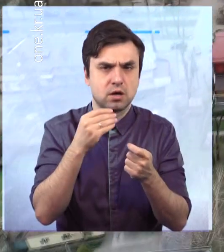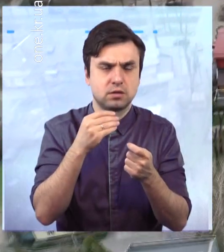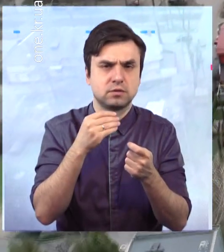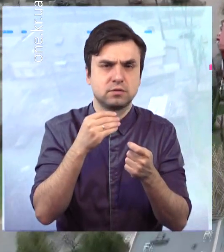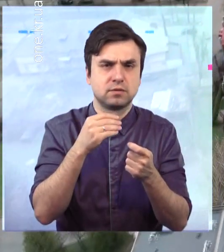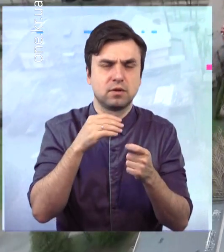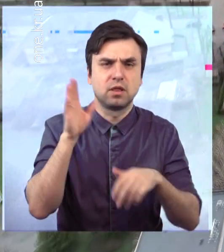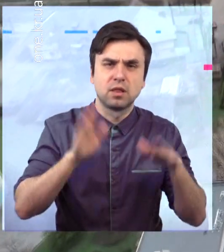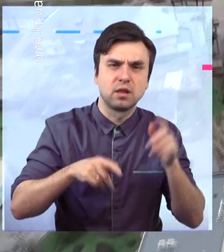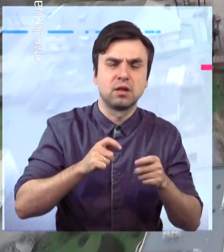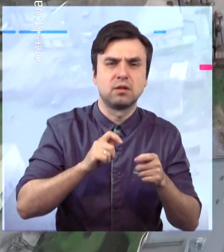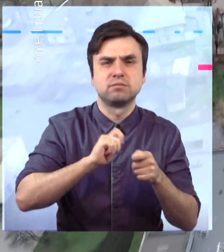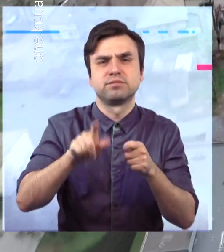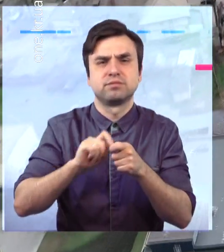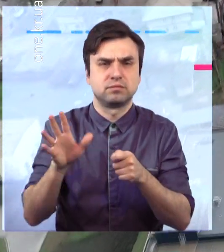міський.